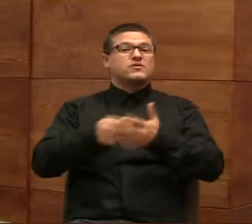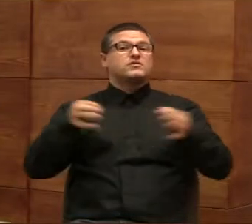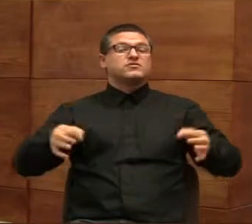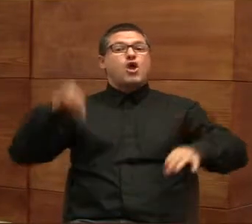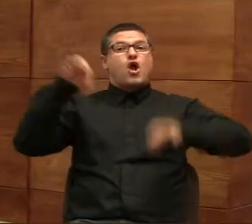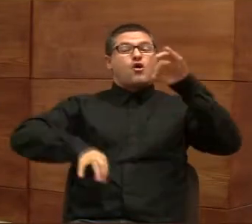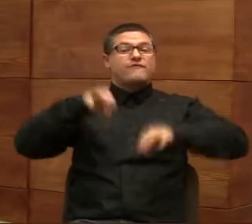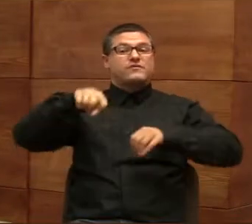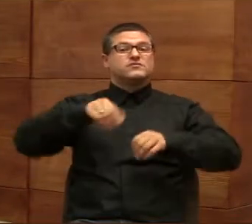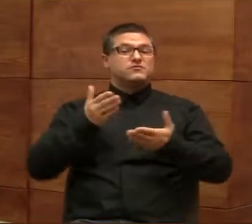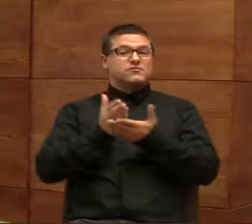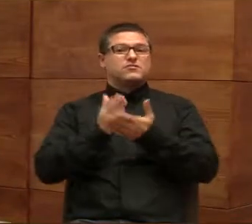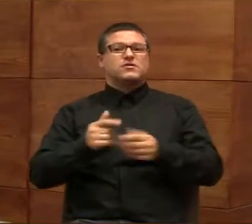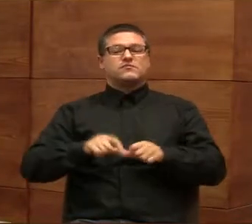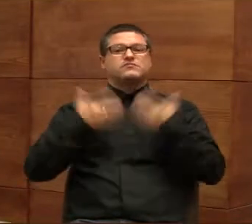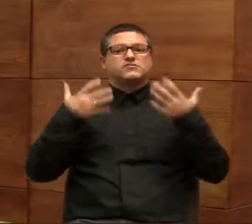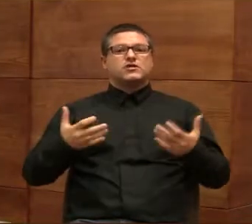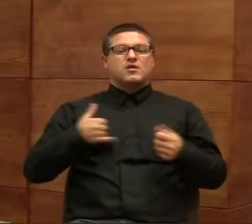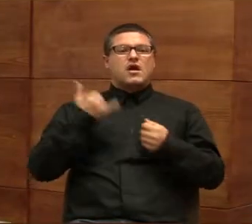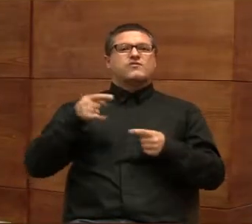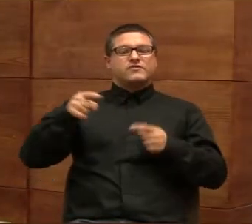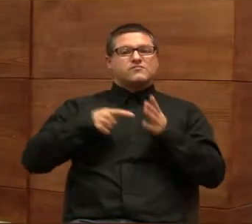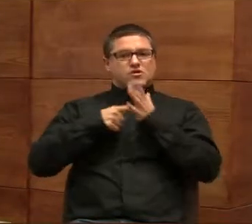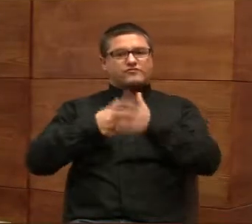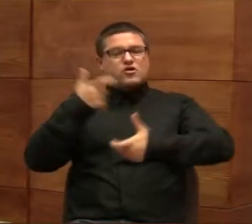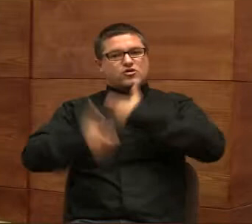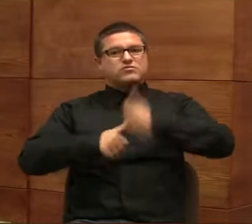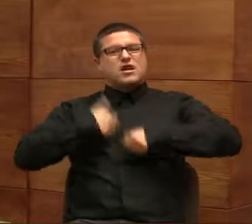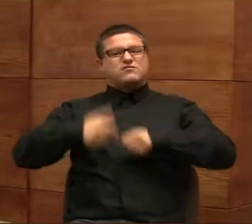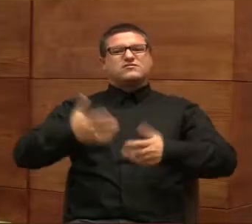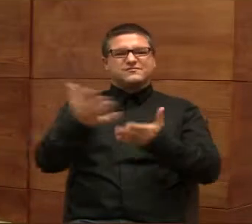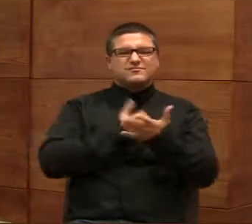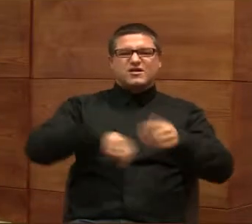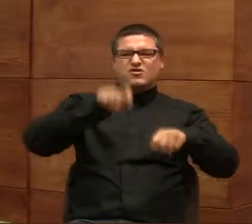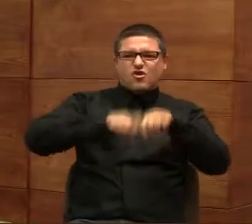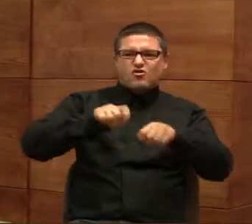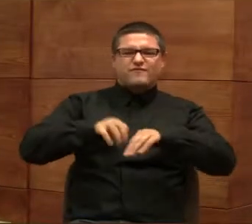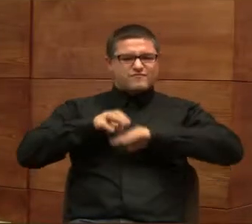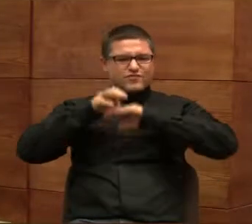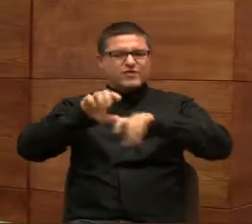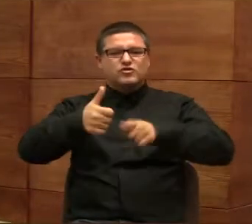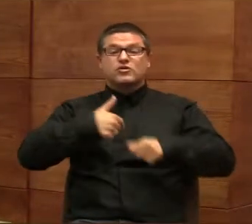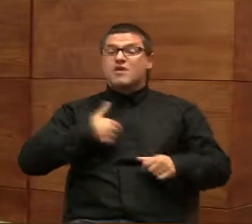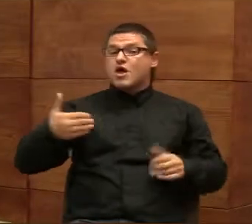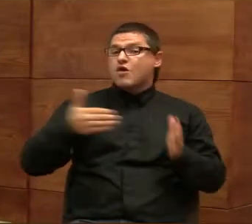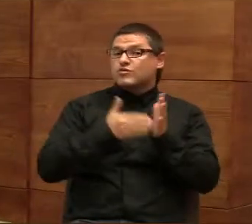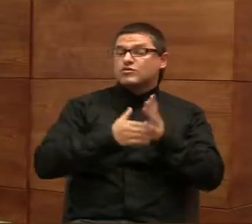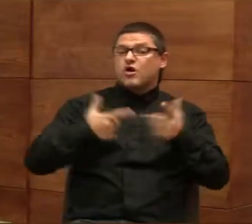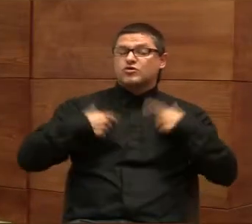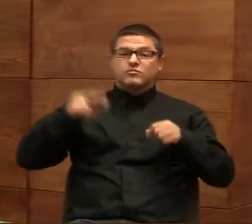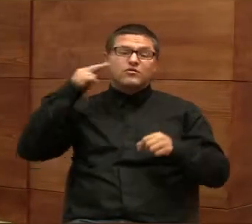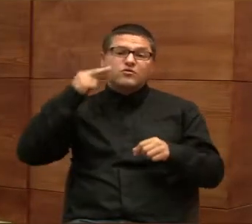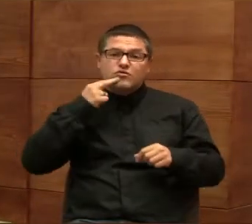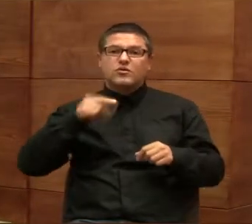konferencja. I chciałabym, żeby coś w tym kierunku robić, żeby właśnie egzekwować, wprowadzać to, co my potrzebujemy niesłyszących.